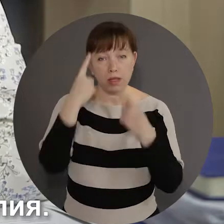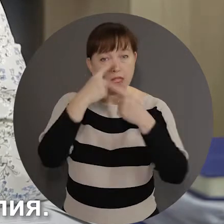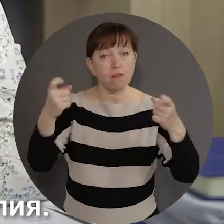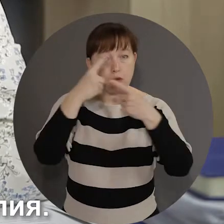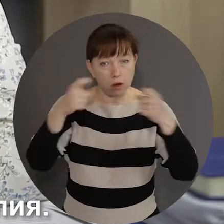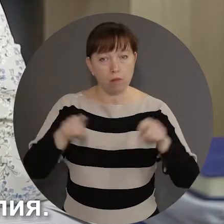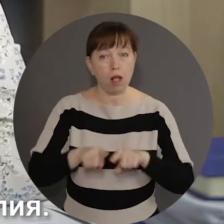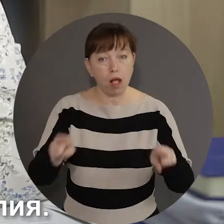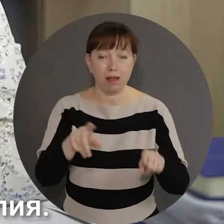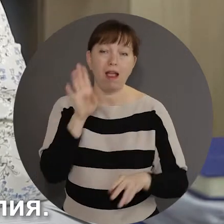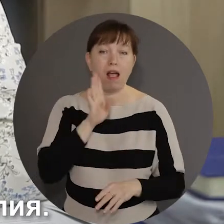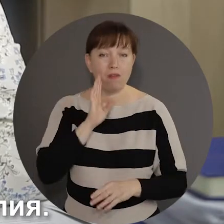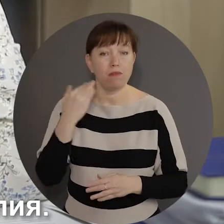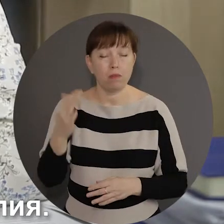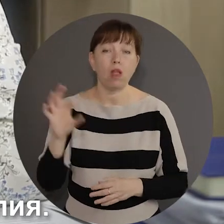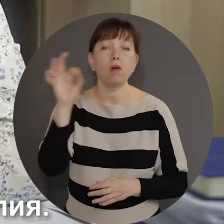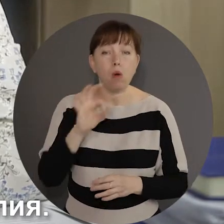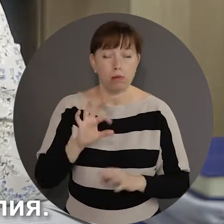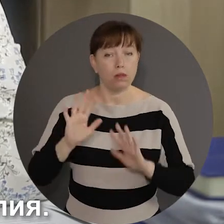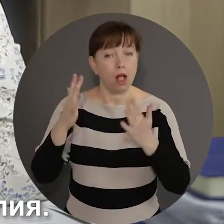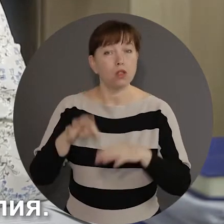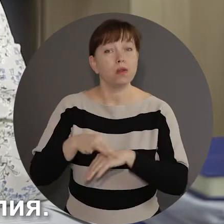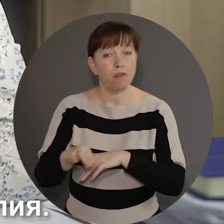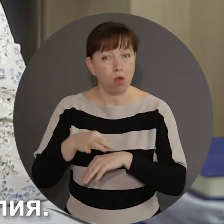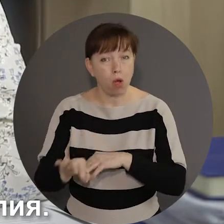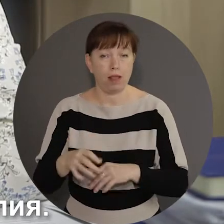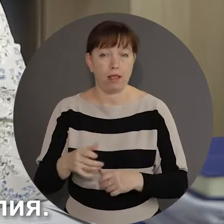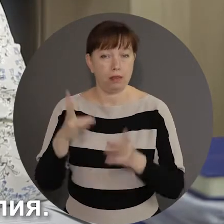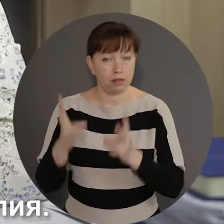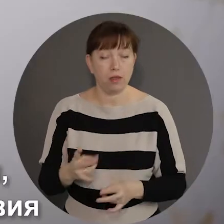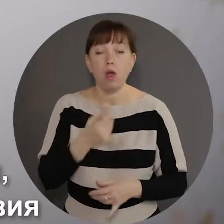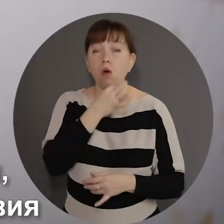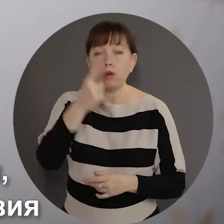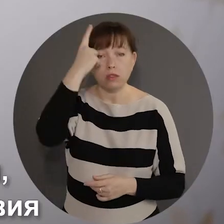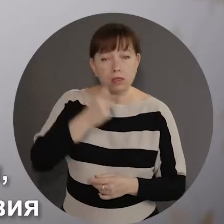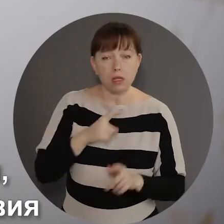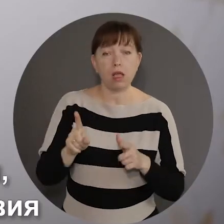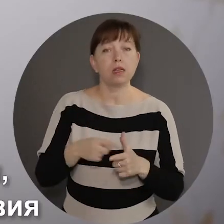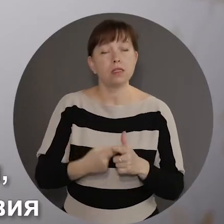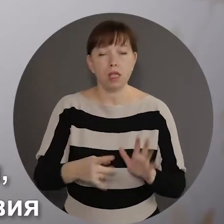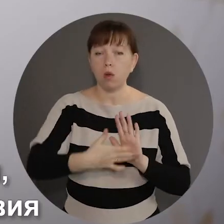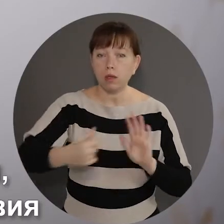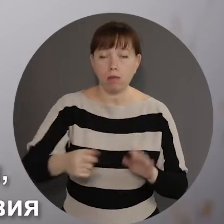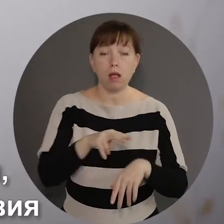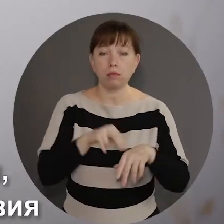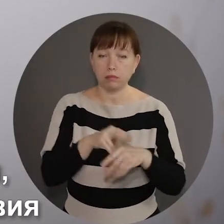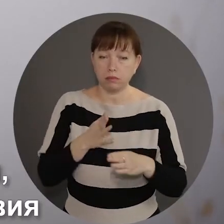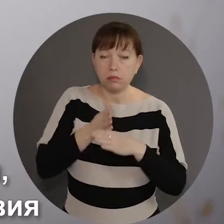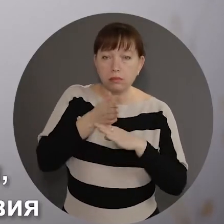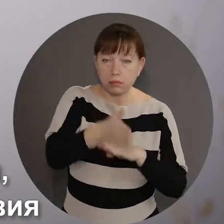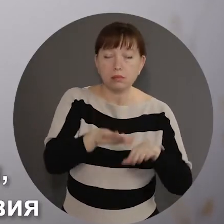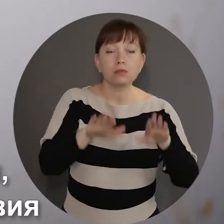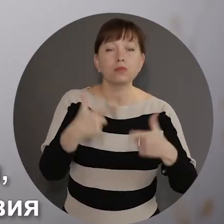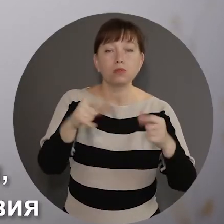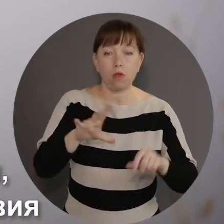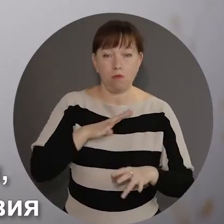campanie de informare a femeilor privind cazurile de violență. La orice sesizare sau chemare, ofițerul de sector se